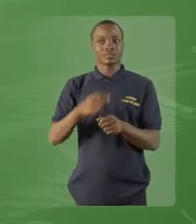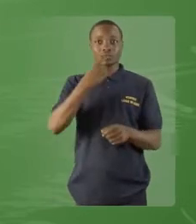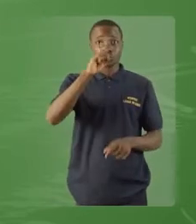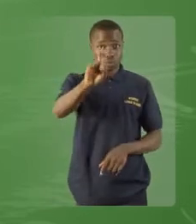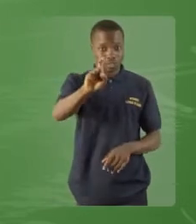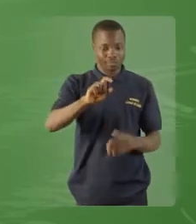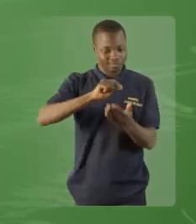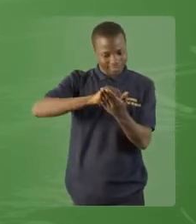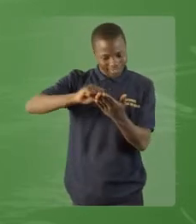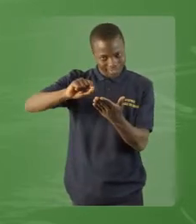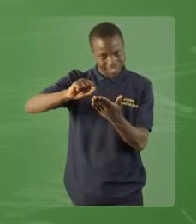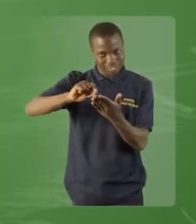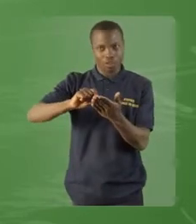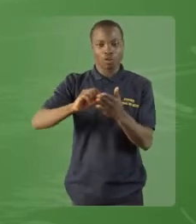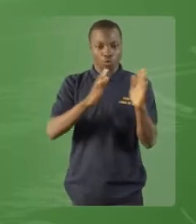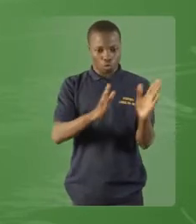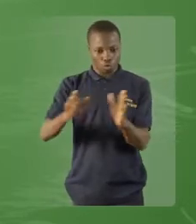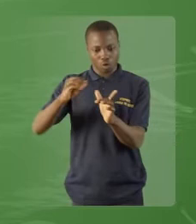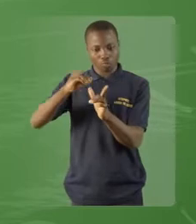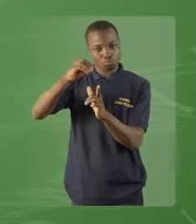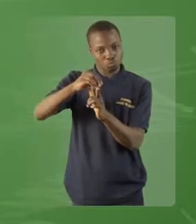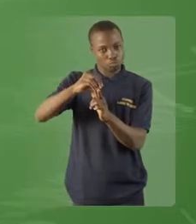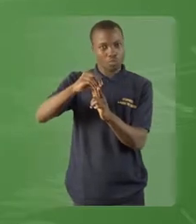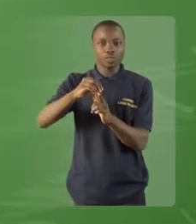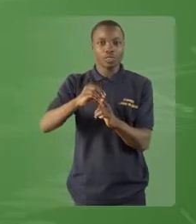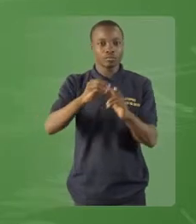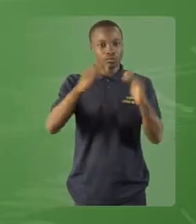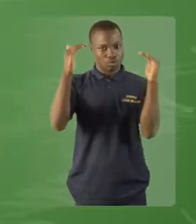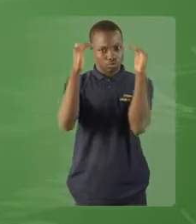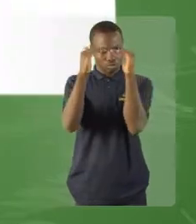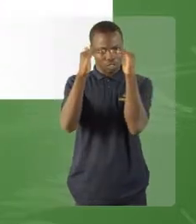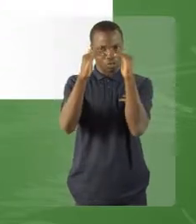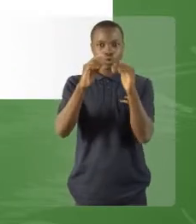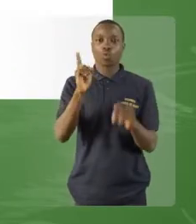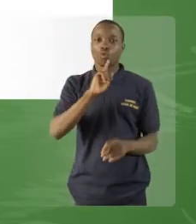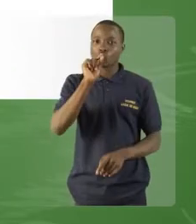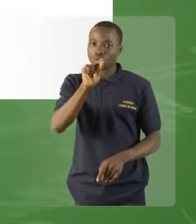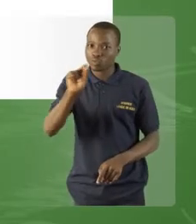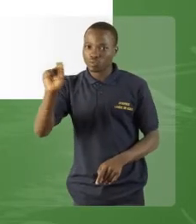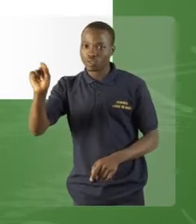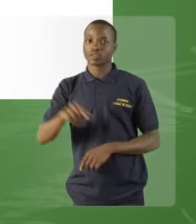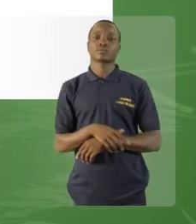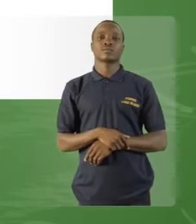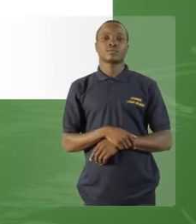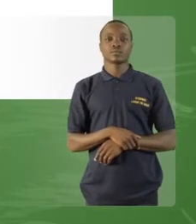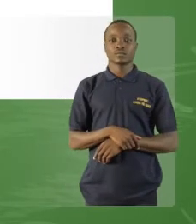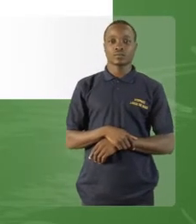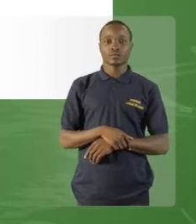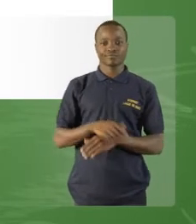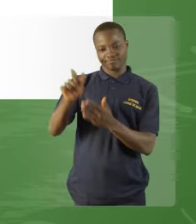proposé à la fin du cours précédent. Je rappelle la consigne,